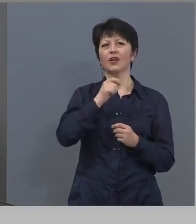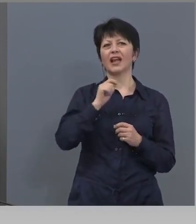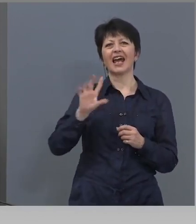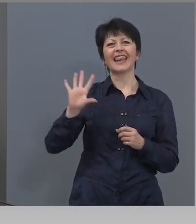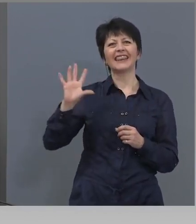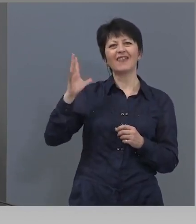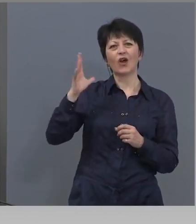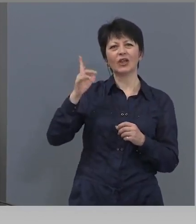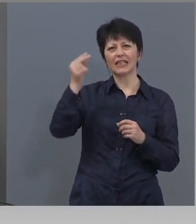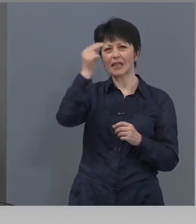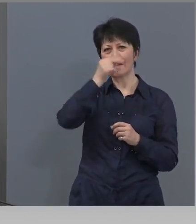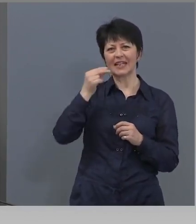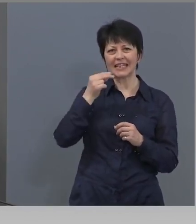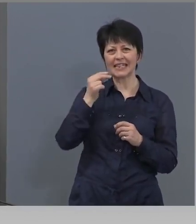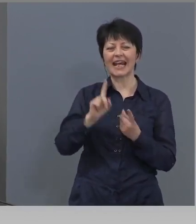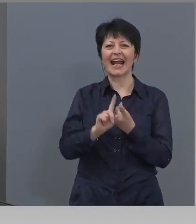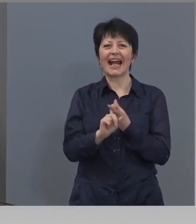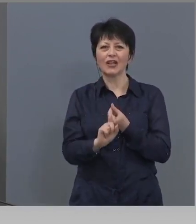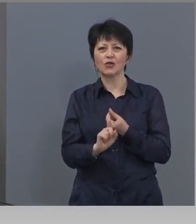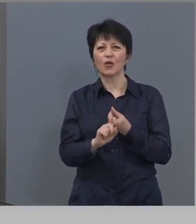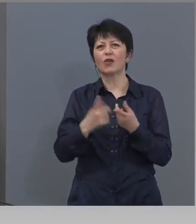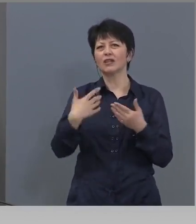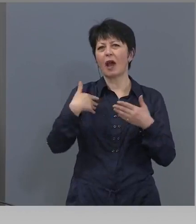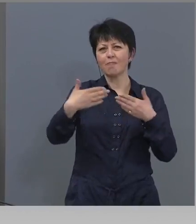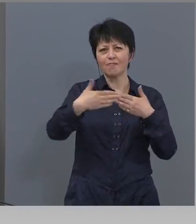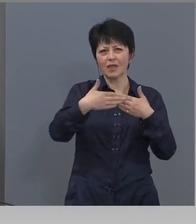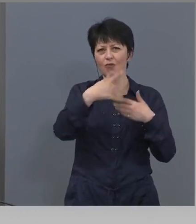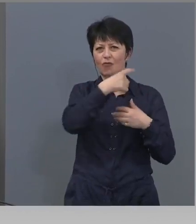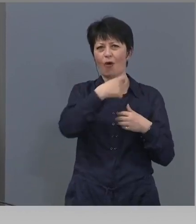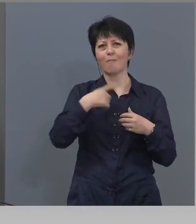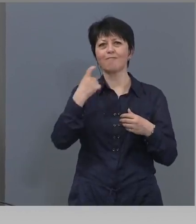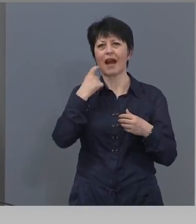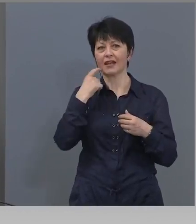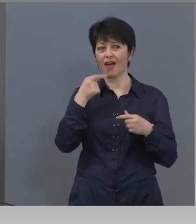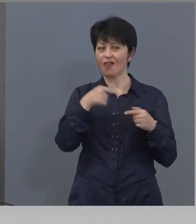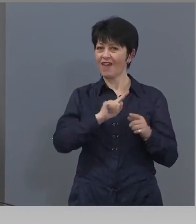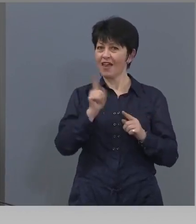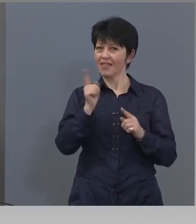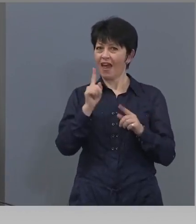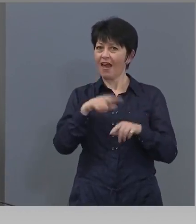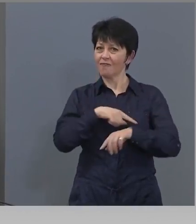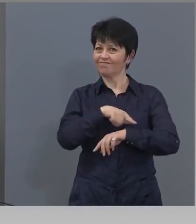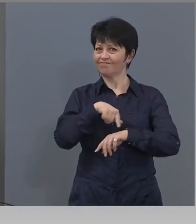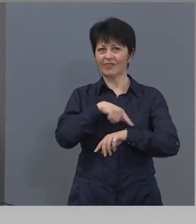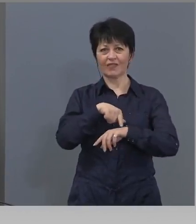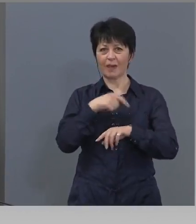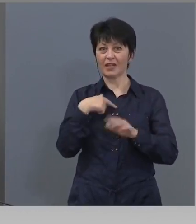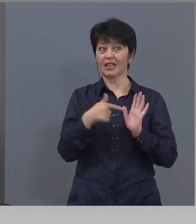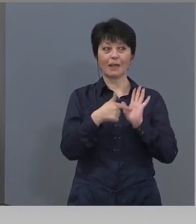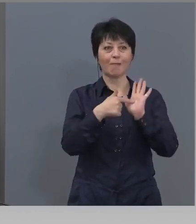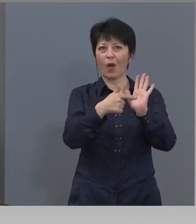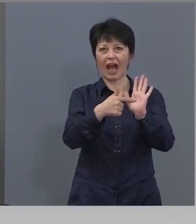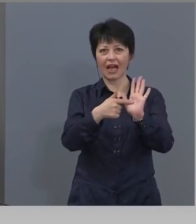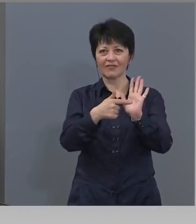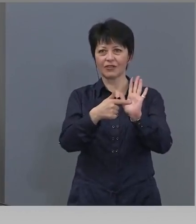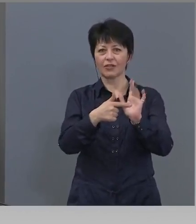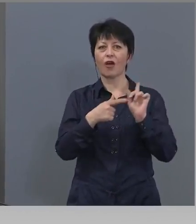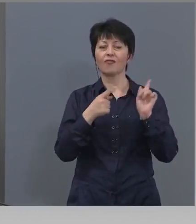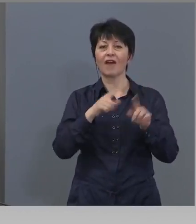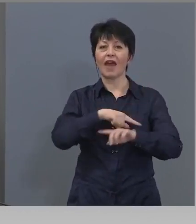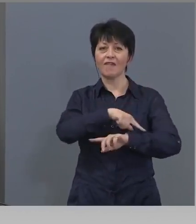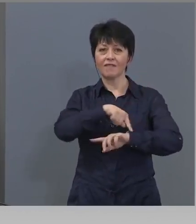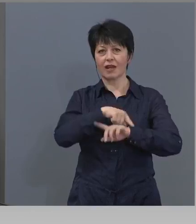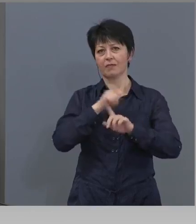манастир, които са около банки, защото това не е време да се показваш, това е време да се радваш на Господа и на празник.